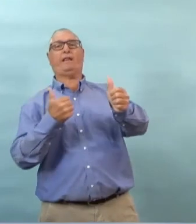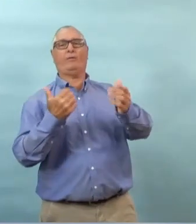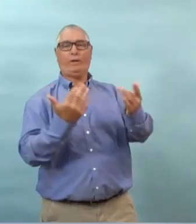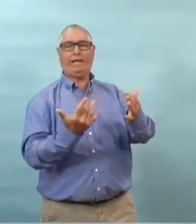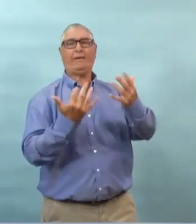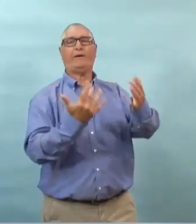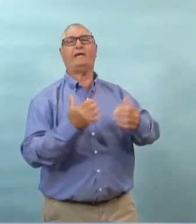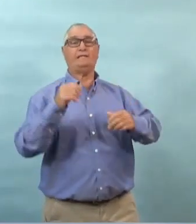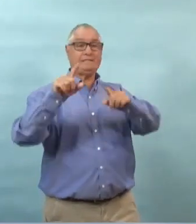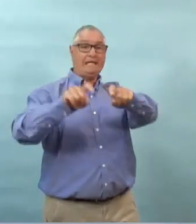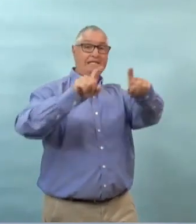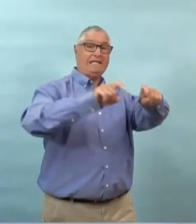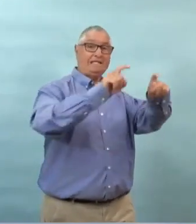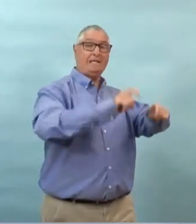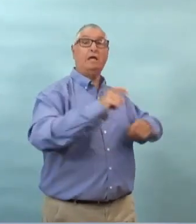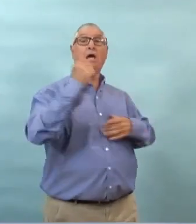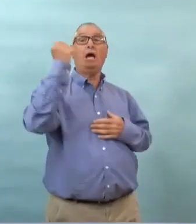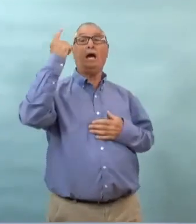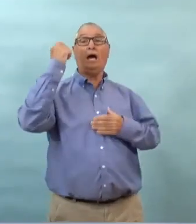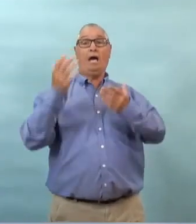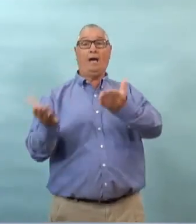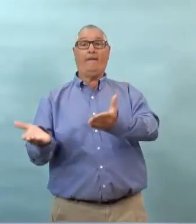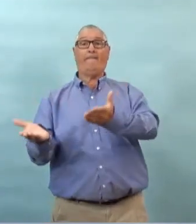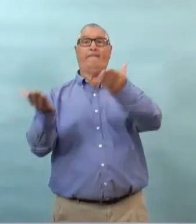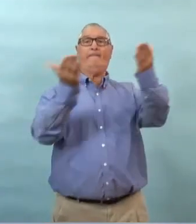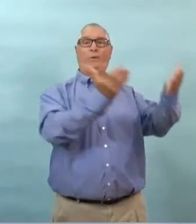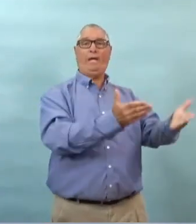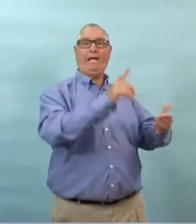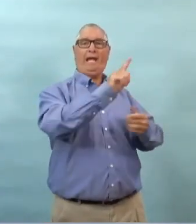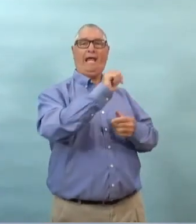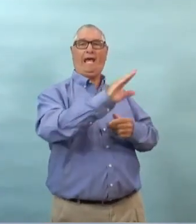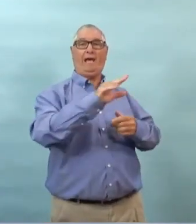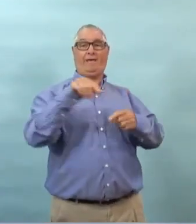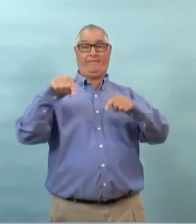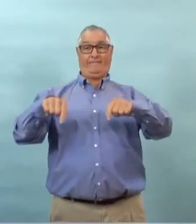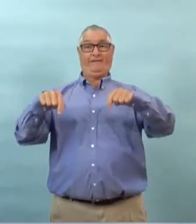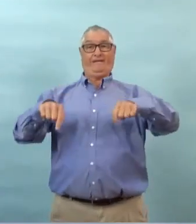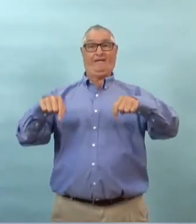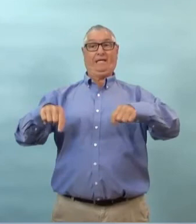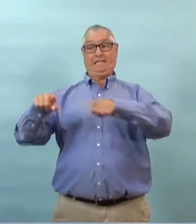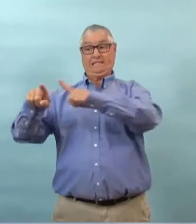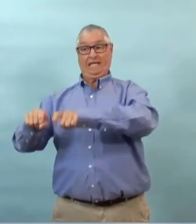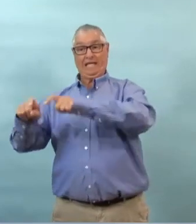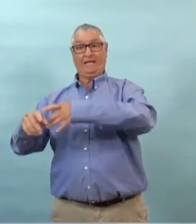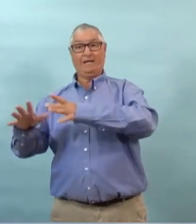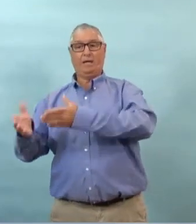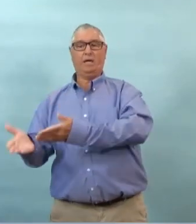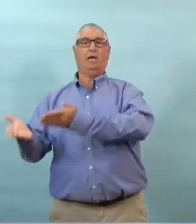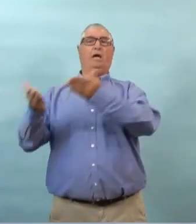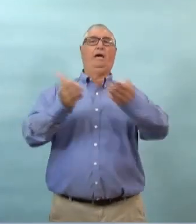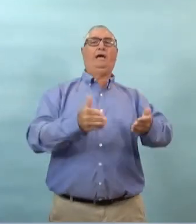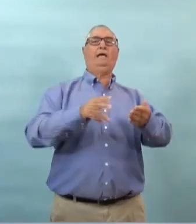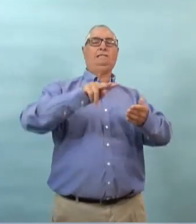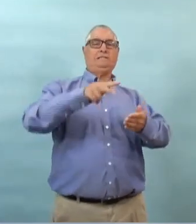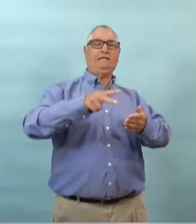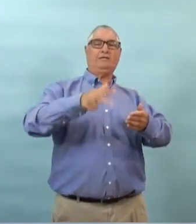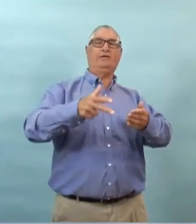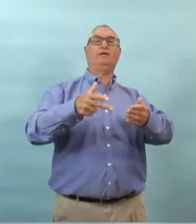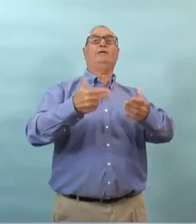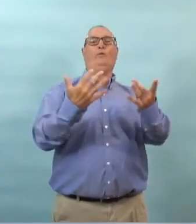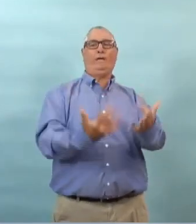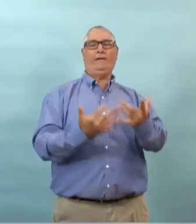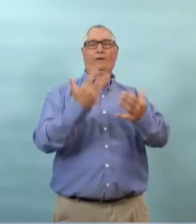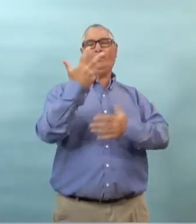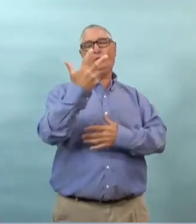moments où on a des délais entre le moment où on passe le test le moment où le test est envoyé au laboratoire des fois c'est une